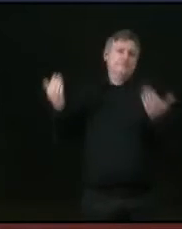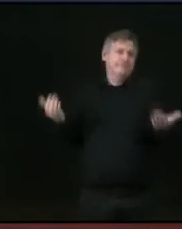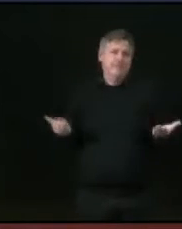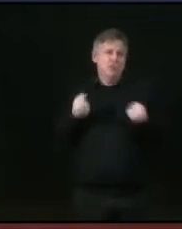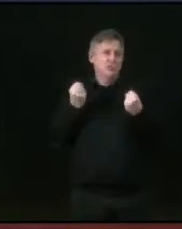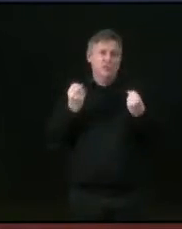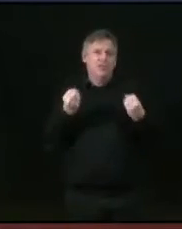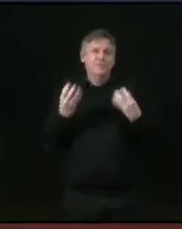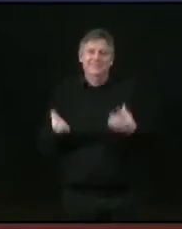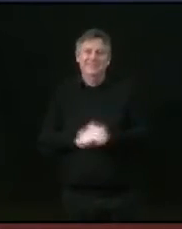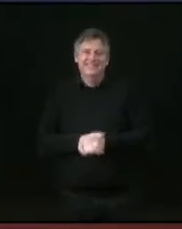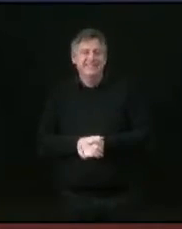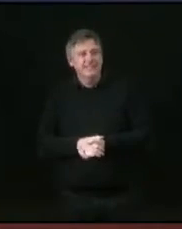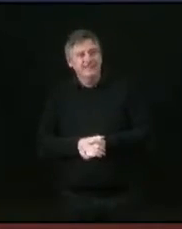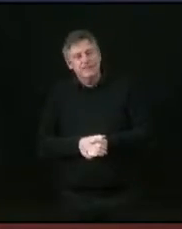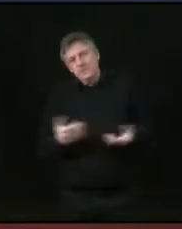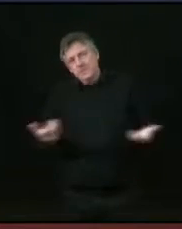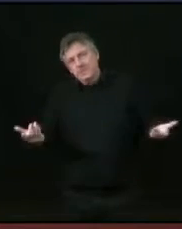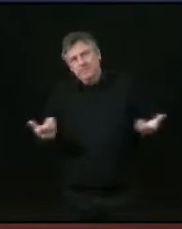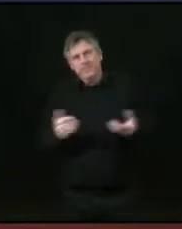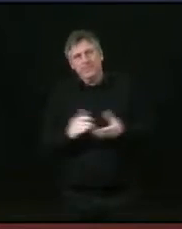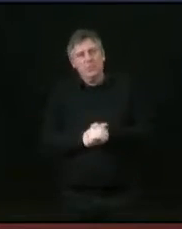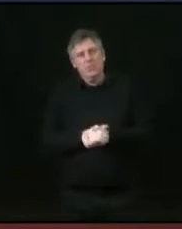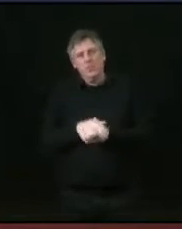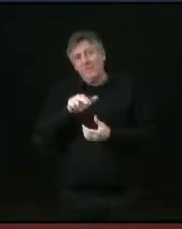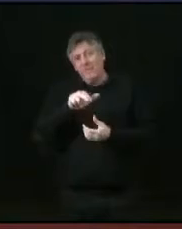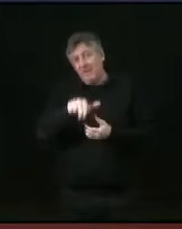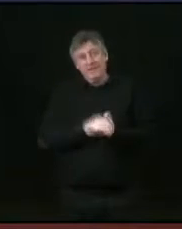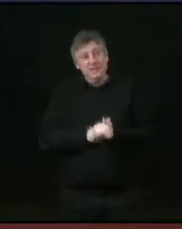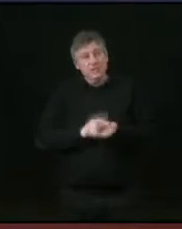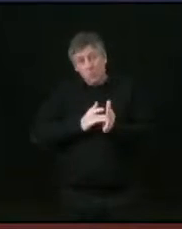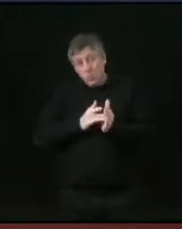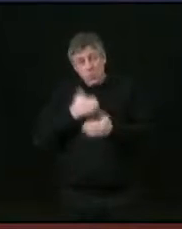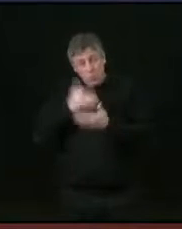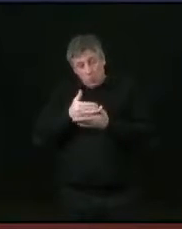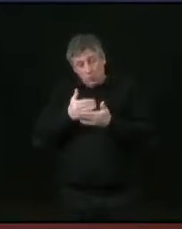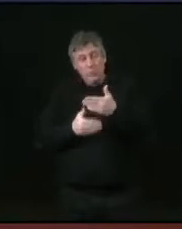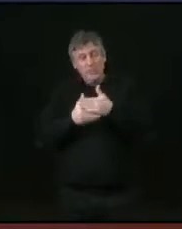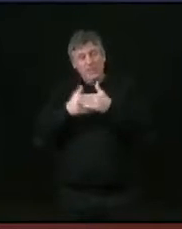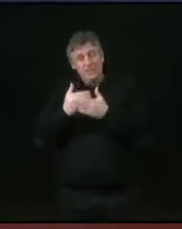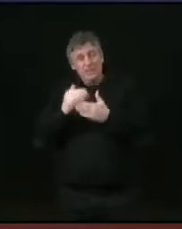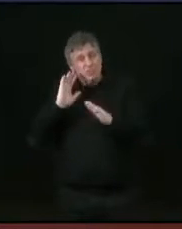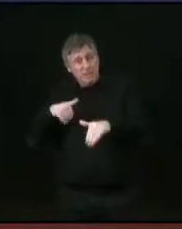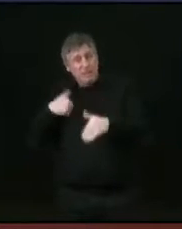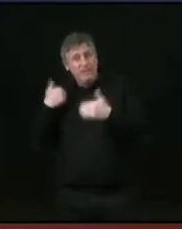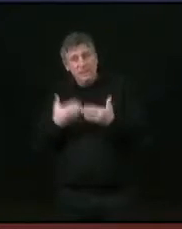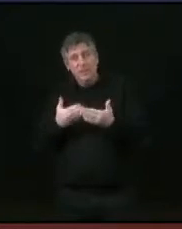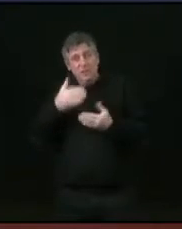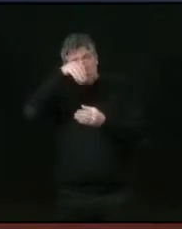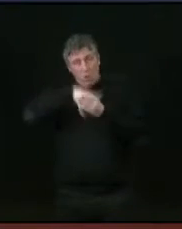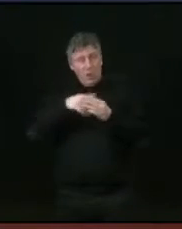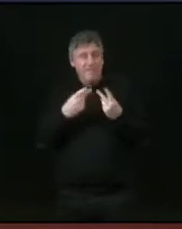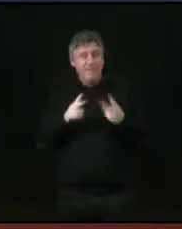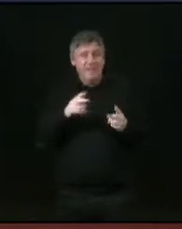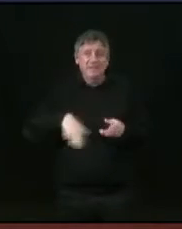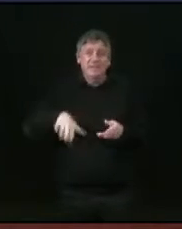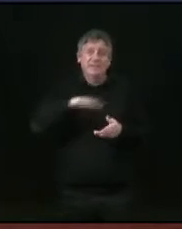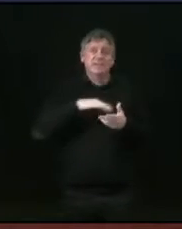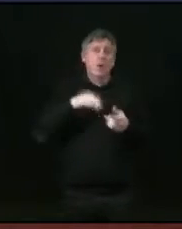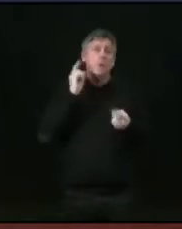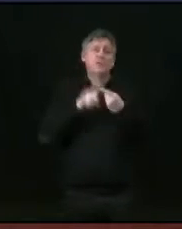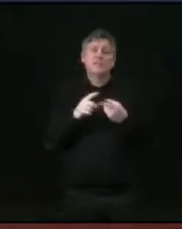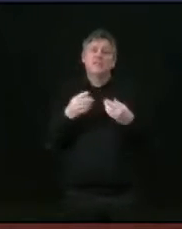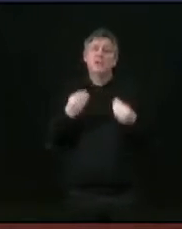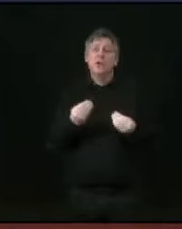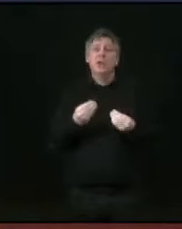Nous montrerons bientôt que tout ce qui a été fait à ce jour dans la commune a été fait pour embellir la